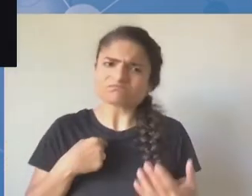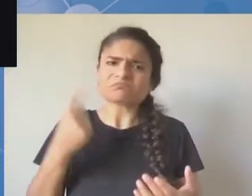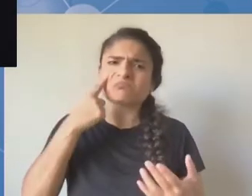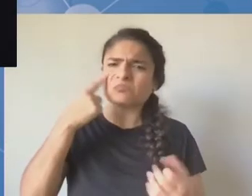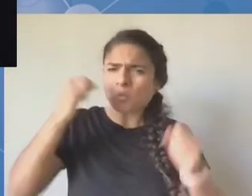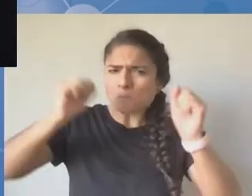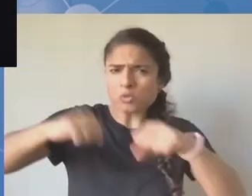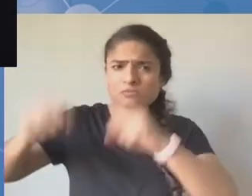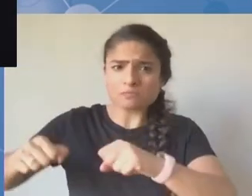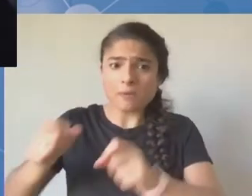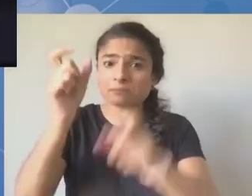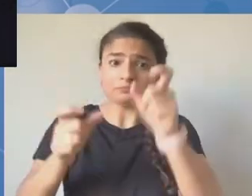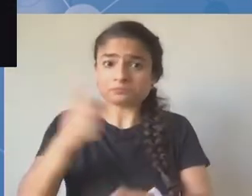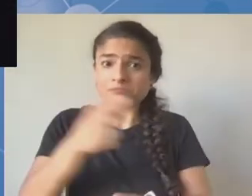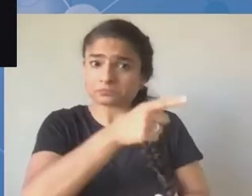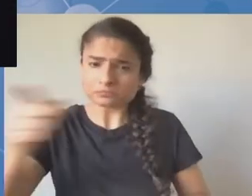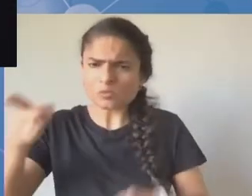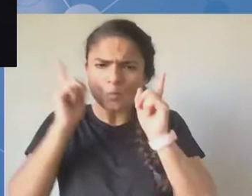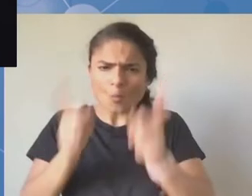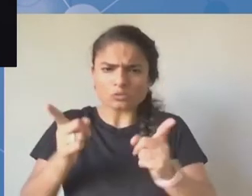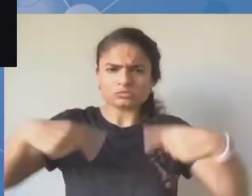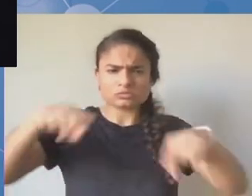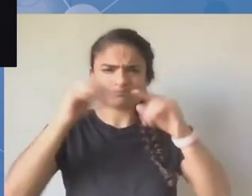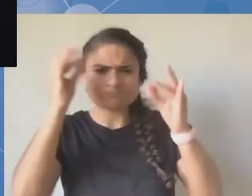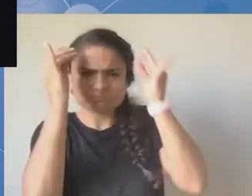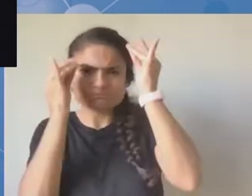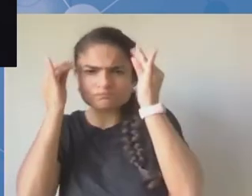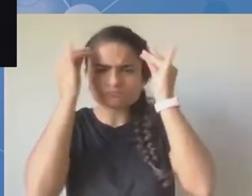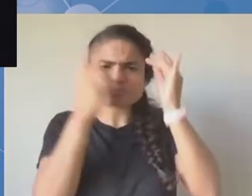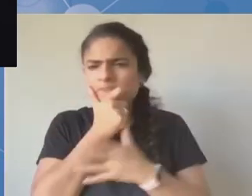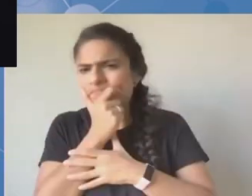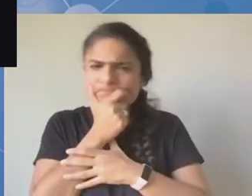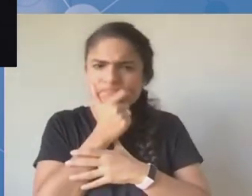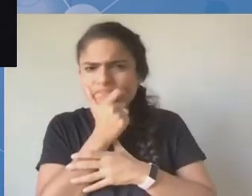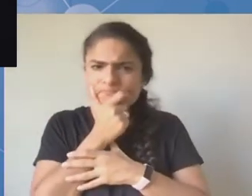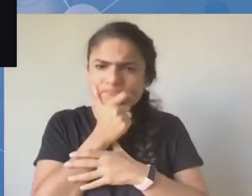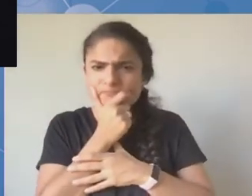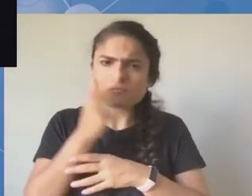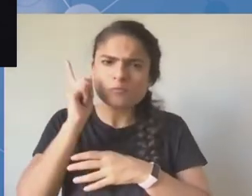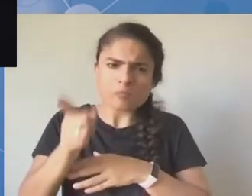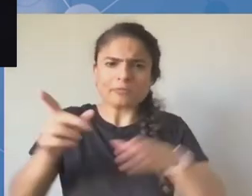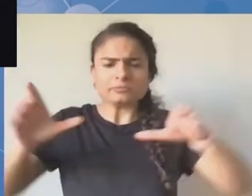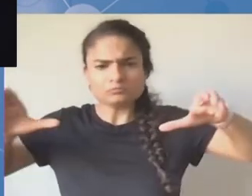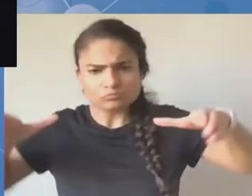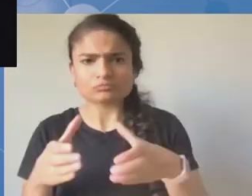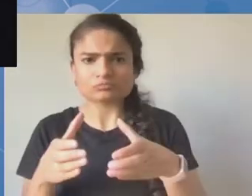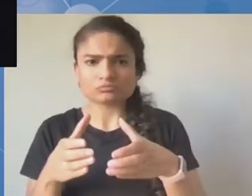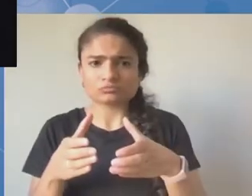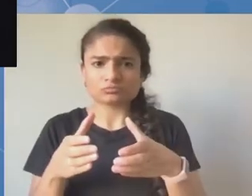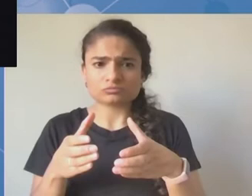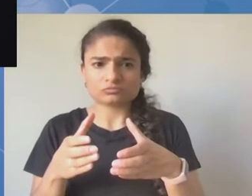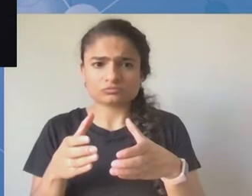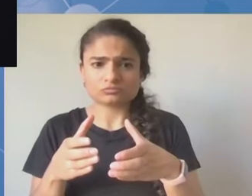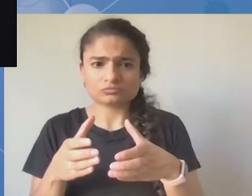o przyszłą edycję, powinniśmy właśnie wyznaczyć takie osoby na mentorów i przeprowadzać takie